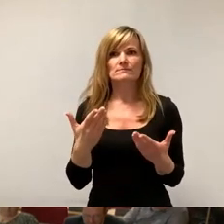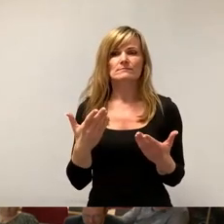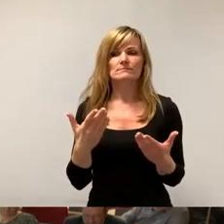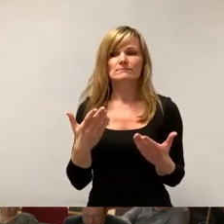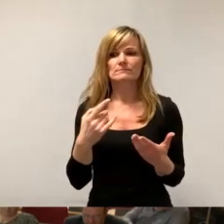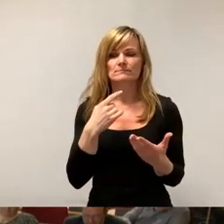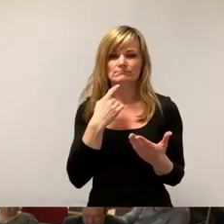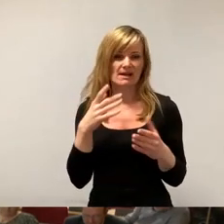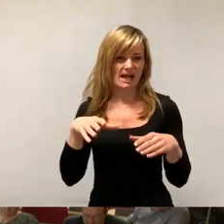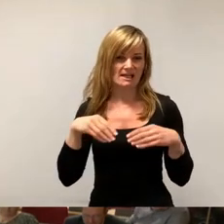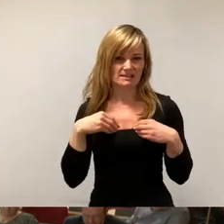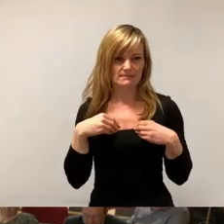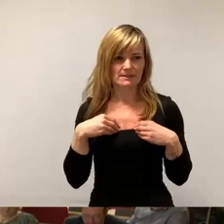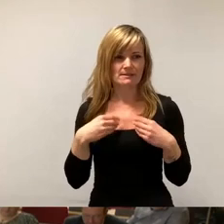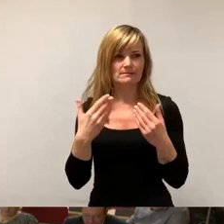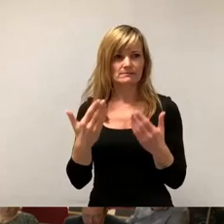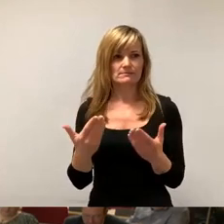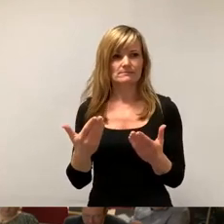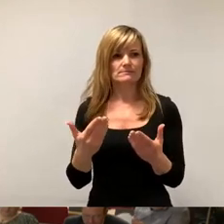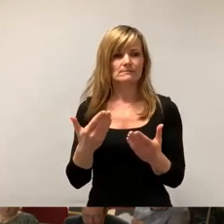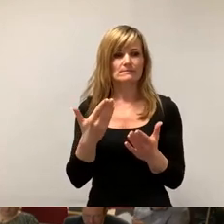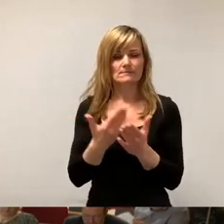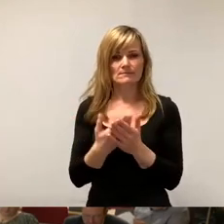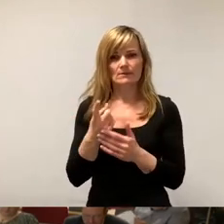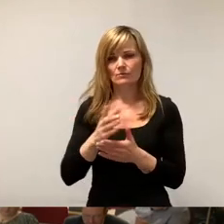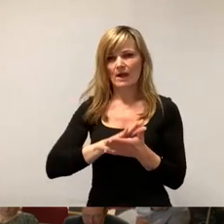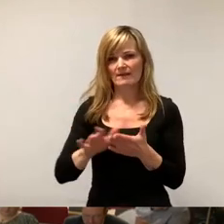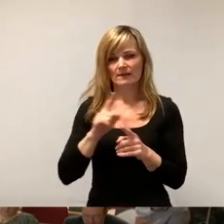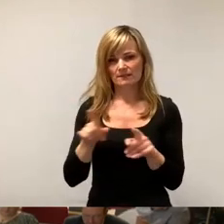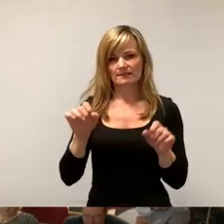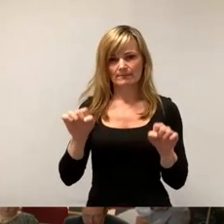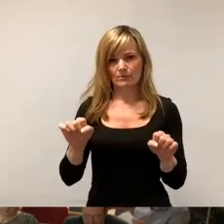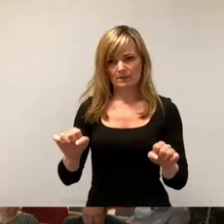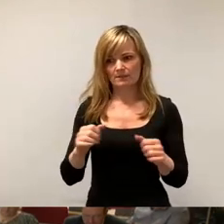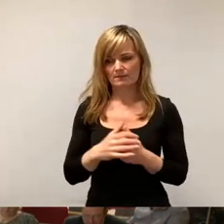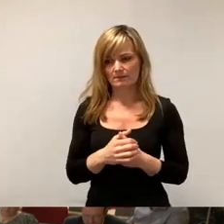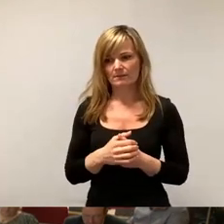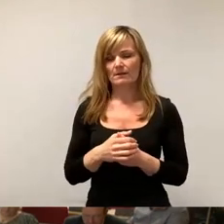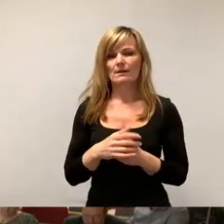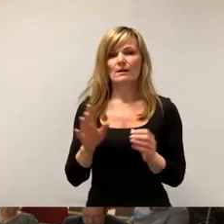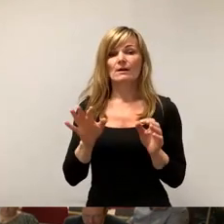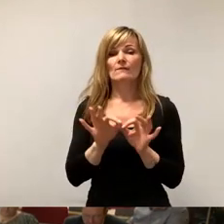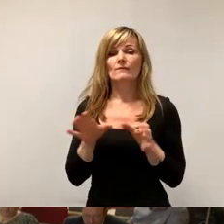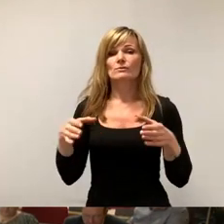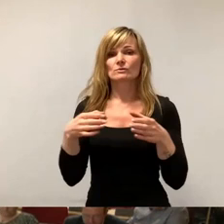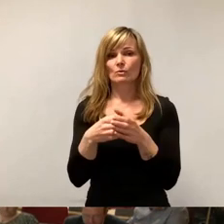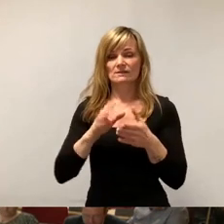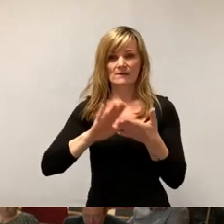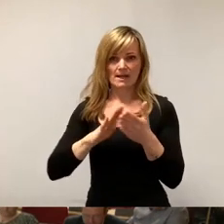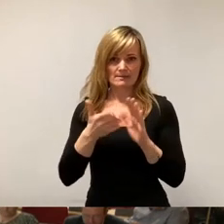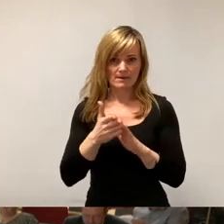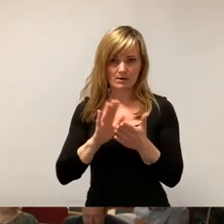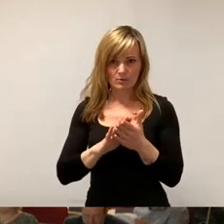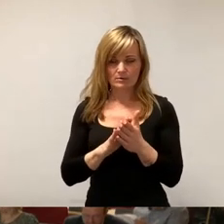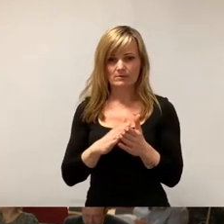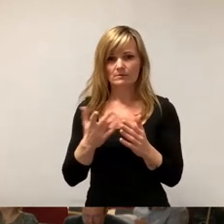akzeptieren, dass das nicht so einfach möglich ist, weil die Fusionsvereinbarung, die bei